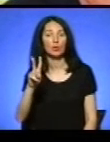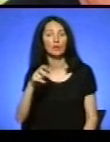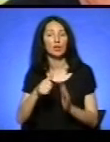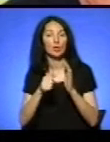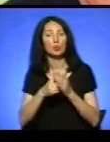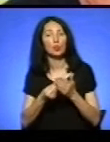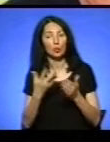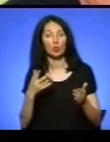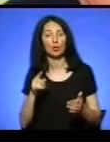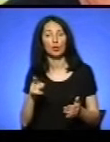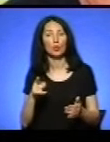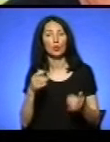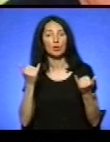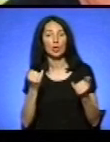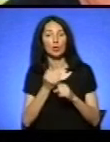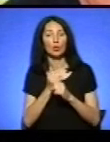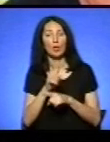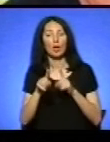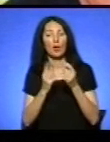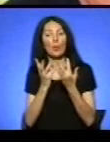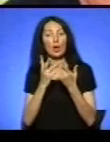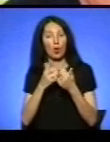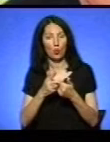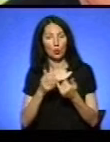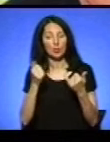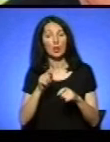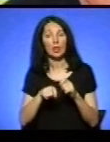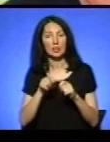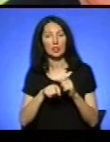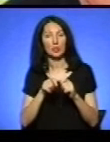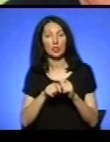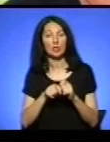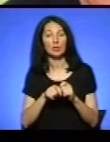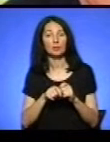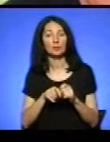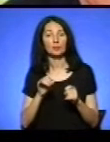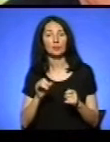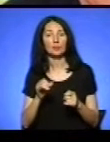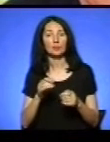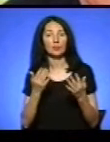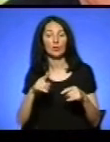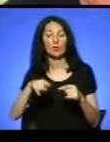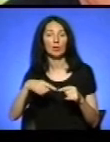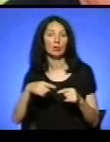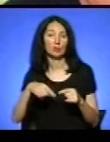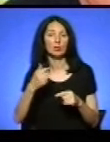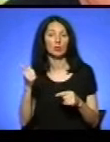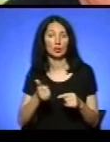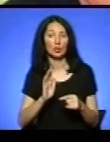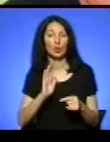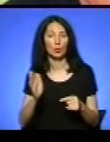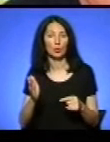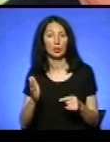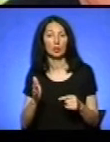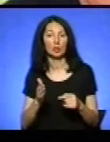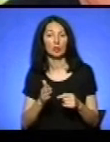подорожче. Тому зараз зробили перерахунок, зараз експертиза. І це вже на тижні буде. На тижні